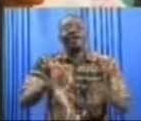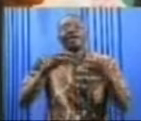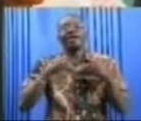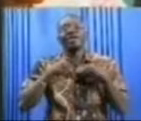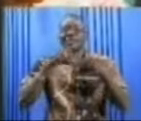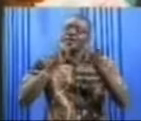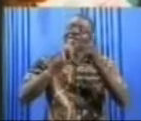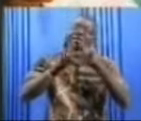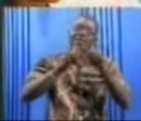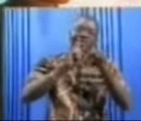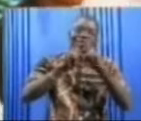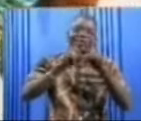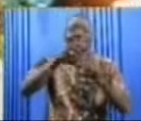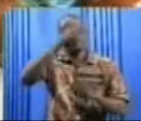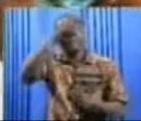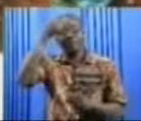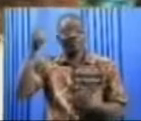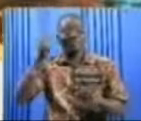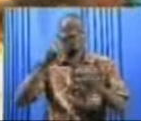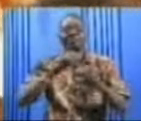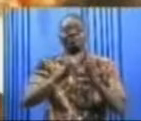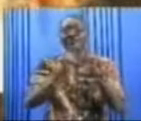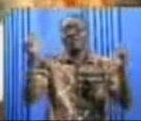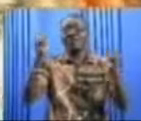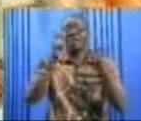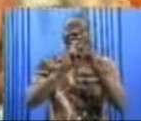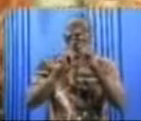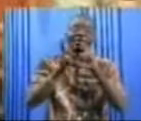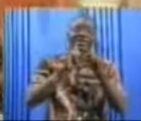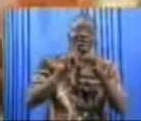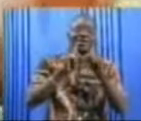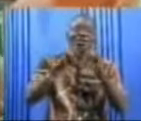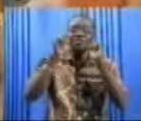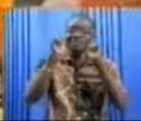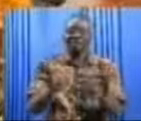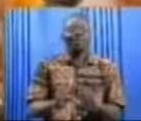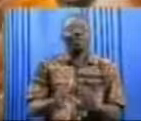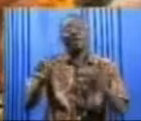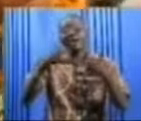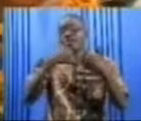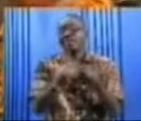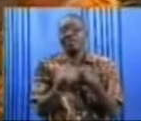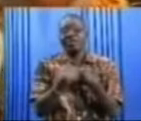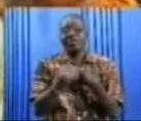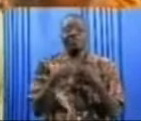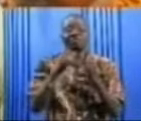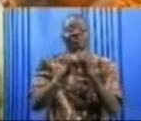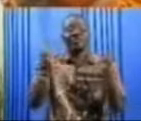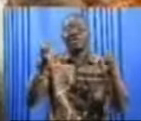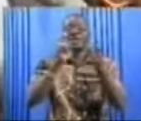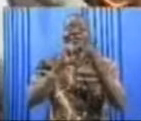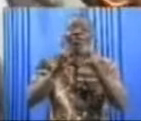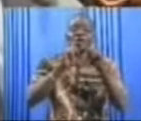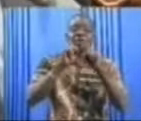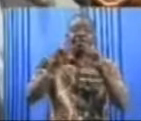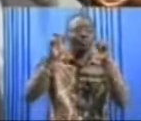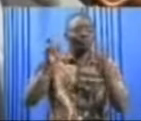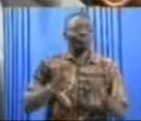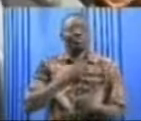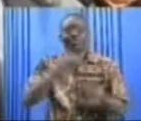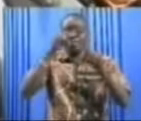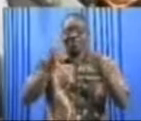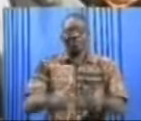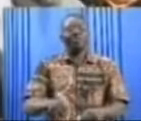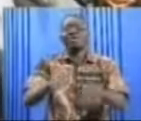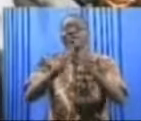dialogue parce que sans dialogue, on ne peut pas concevoir. Sans dialogue, nous ne pouvons pas négocier,